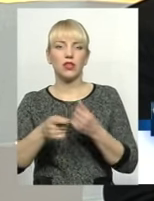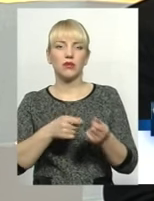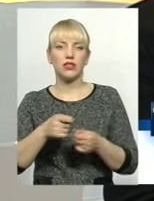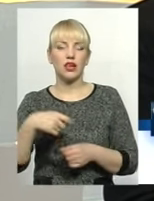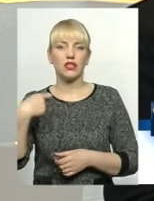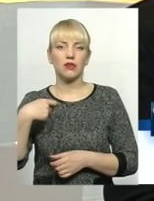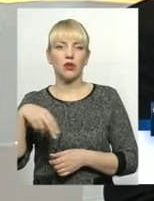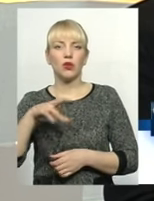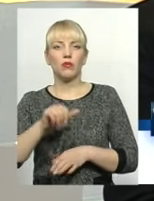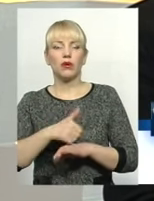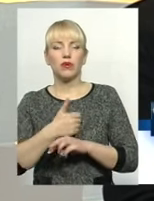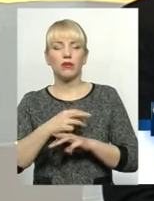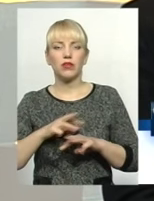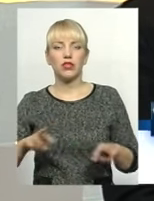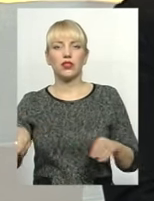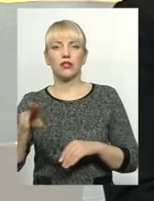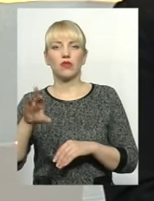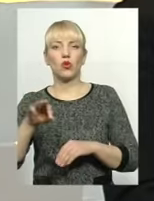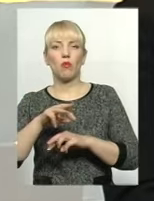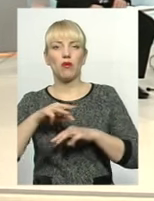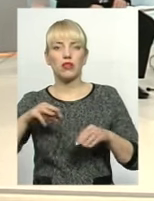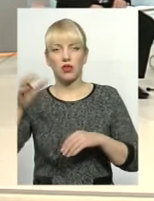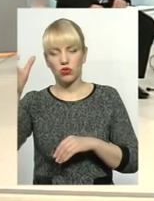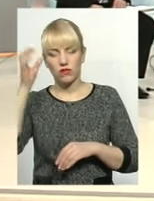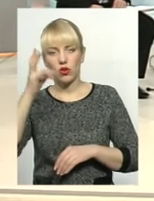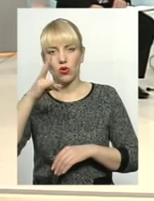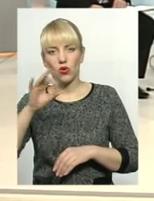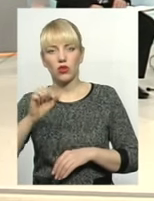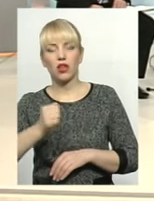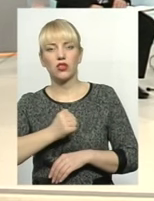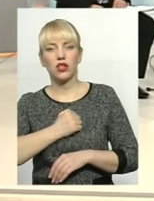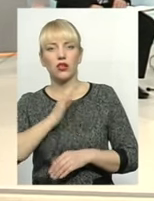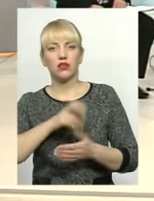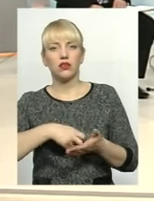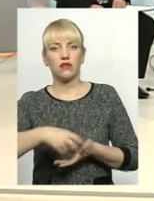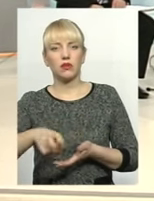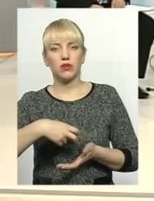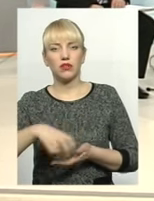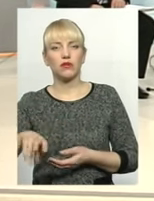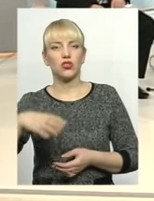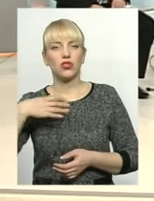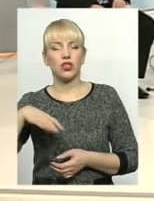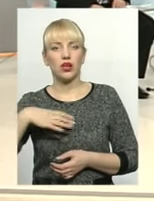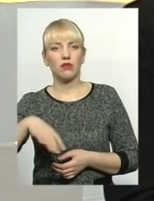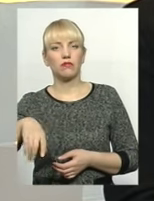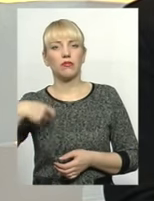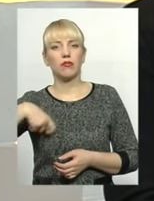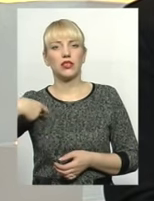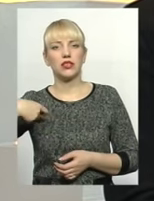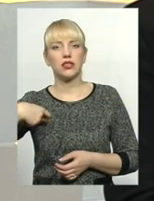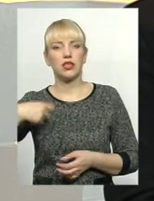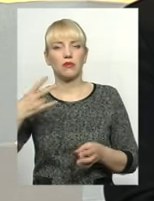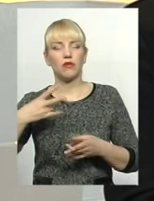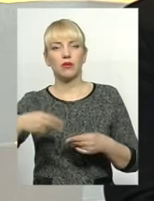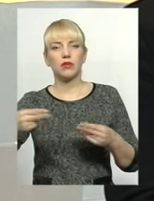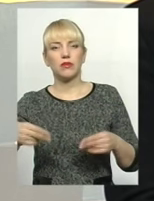-міністра, до Міністерства освіти. На жаль, тільки відписки. Чекаємо. Президент має